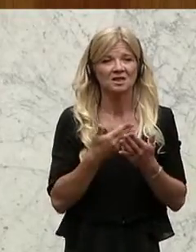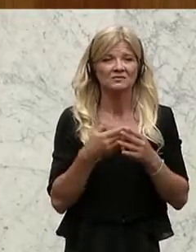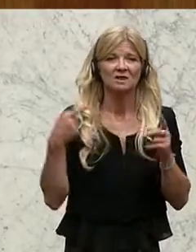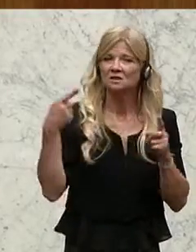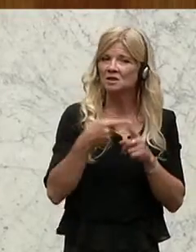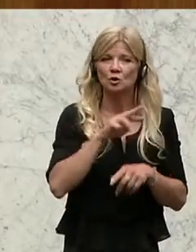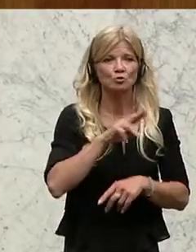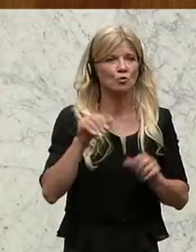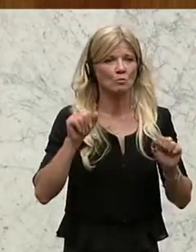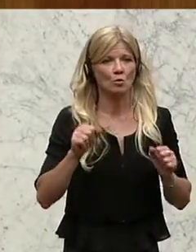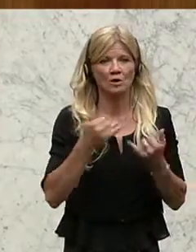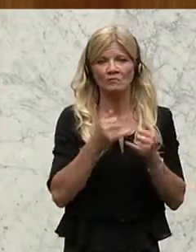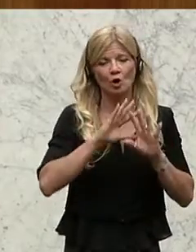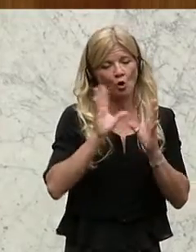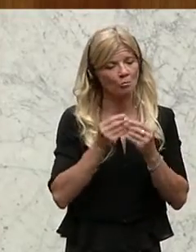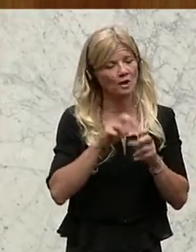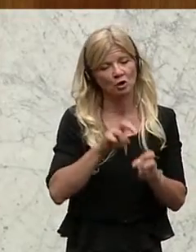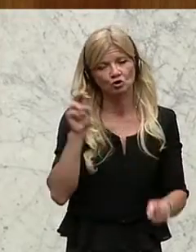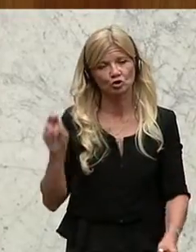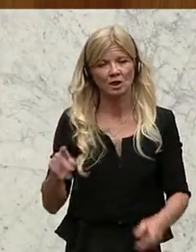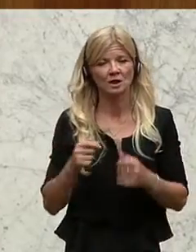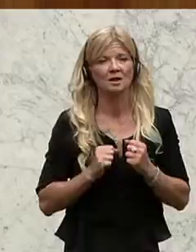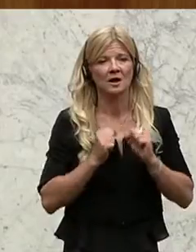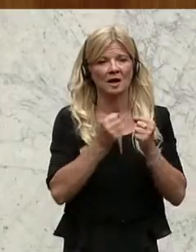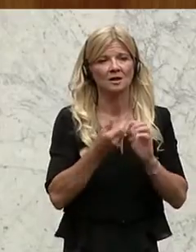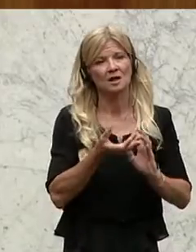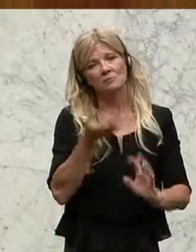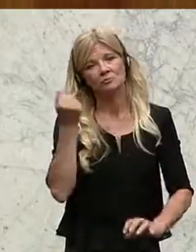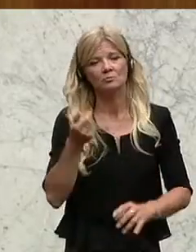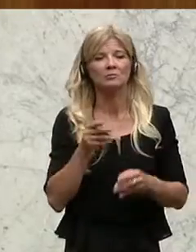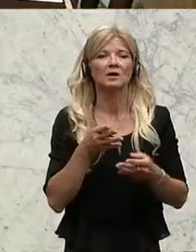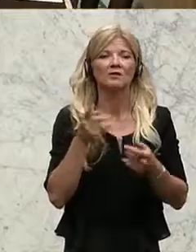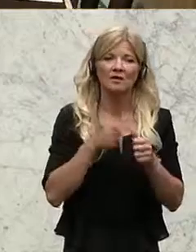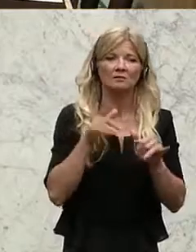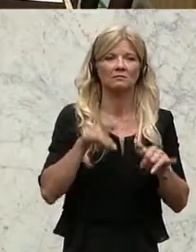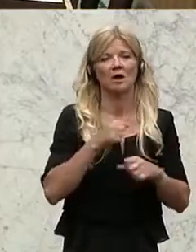ein kompletter Ausstieg aus der Energiegewinnung durch Atomkraft. Danke.